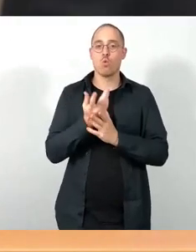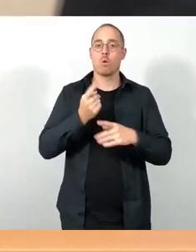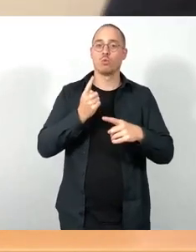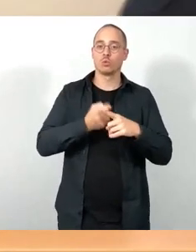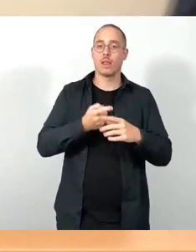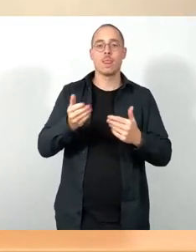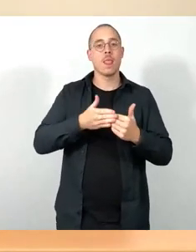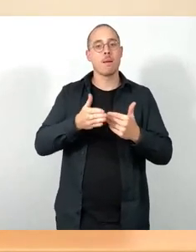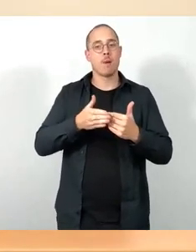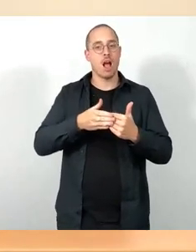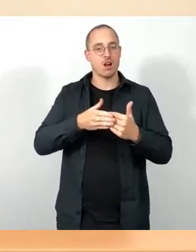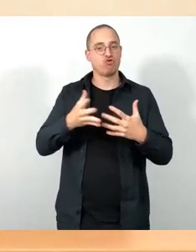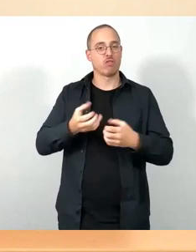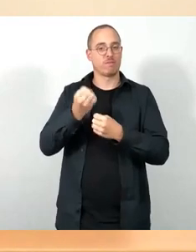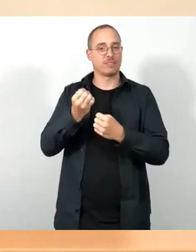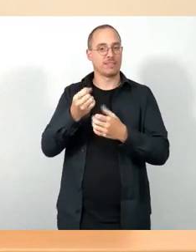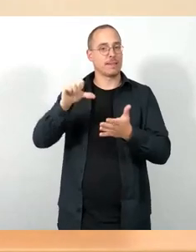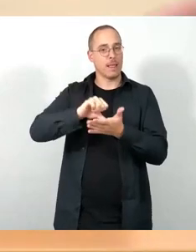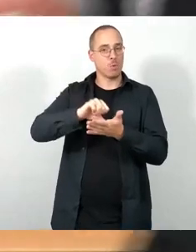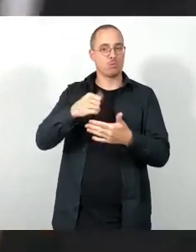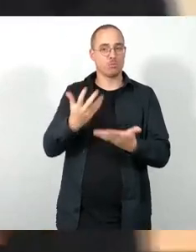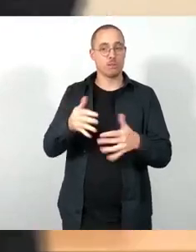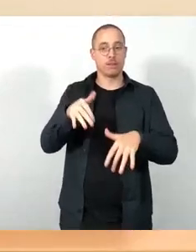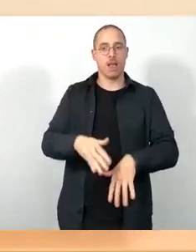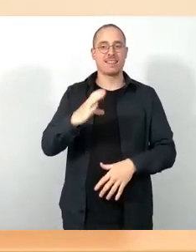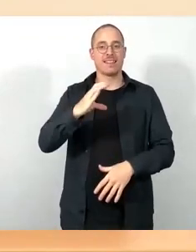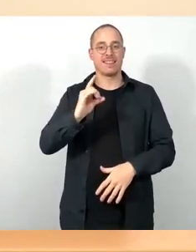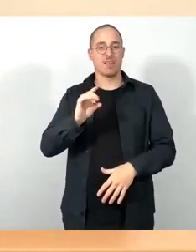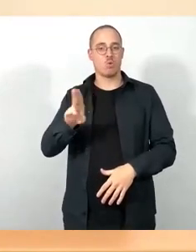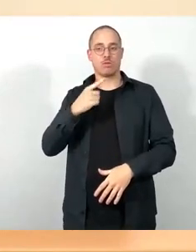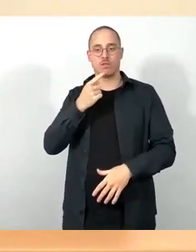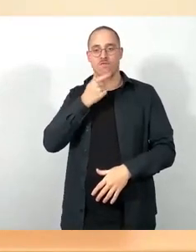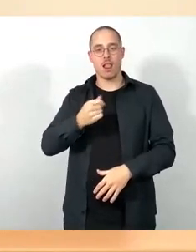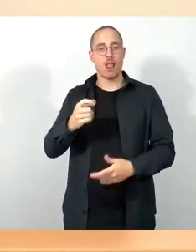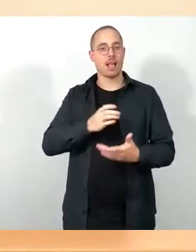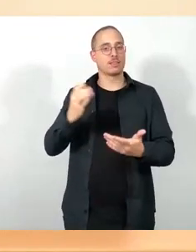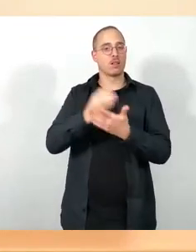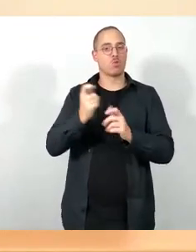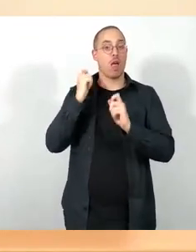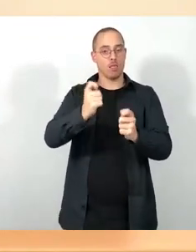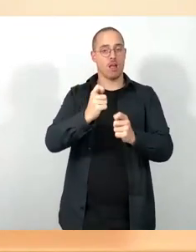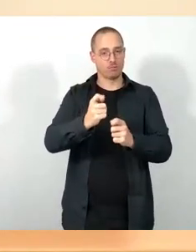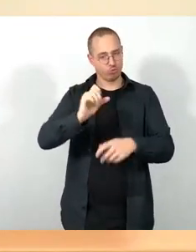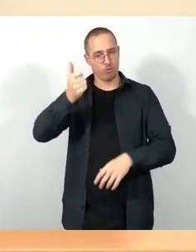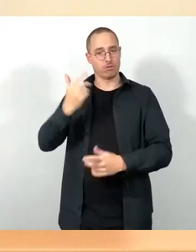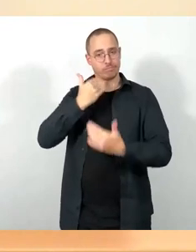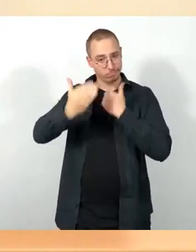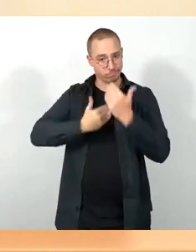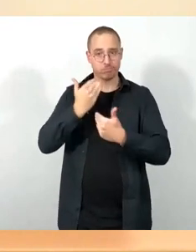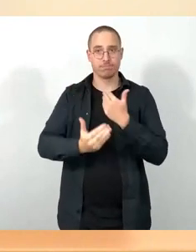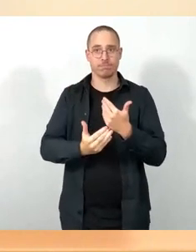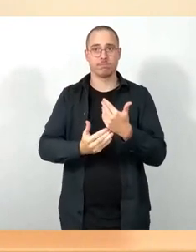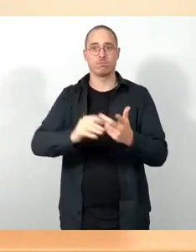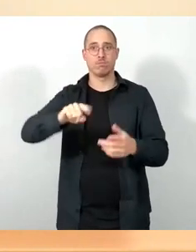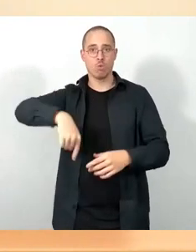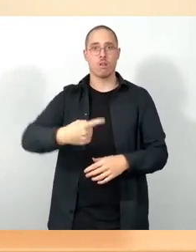ein Ersetzungsantrag der CDU vor, der dürfte zunächst eingebracht werden und danach